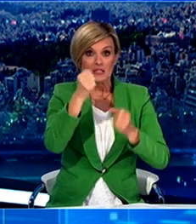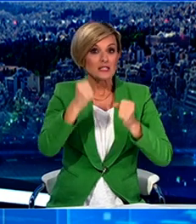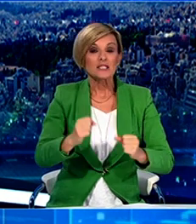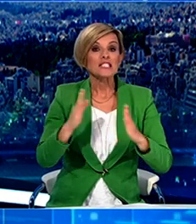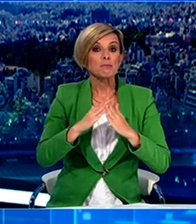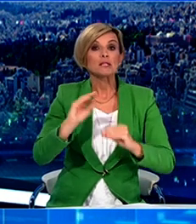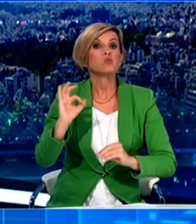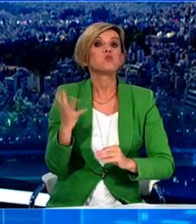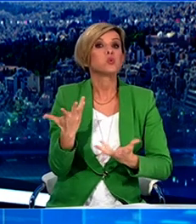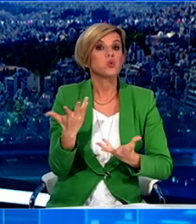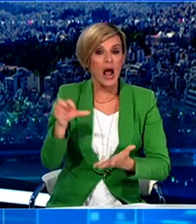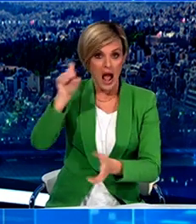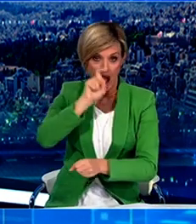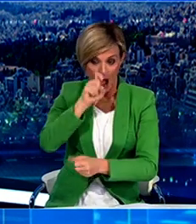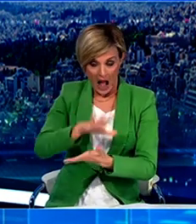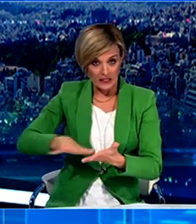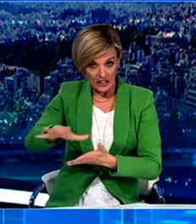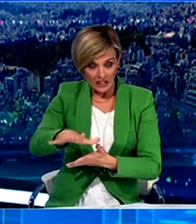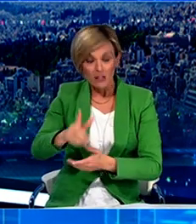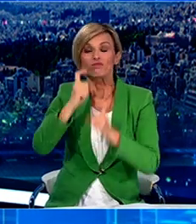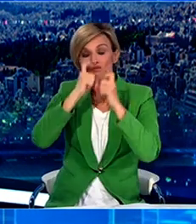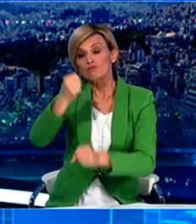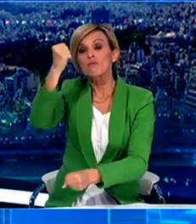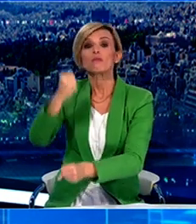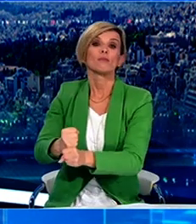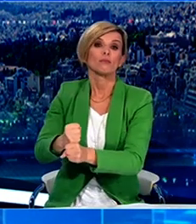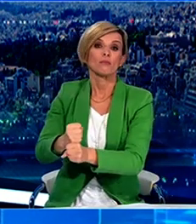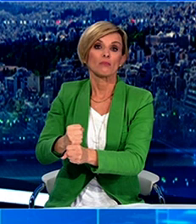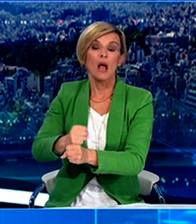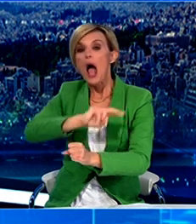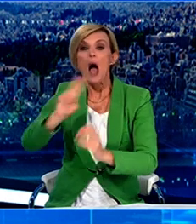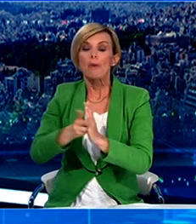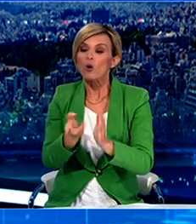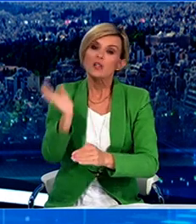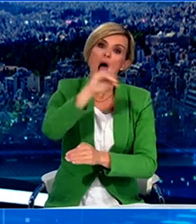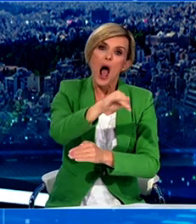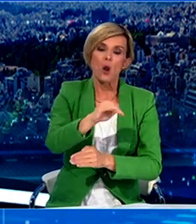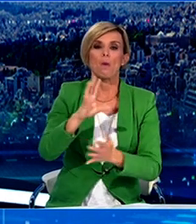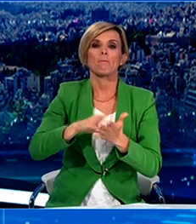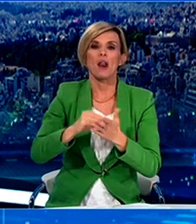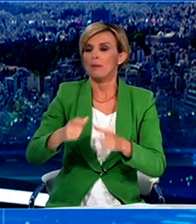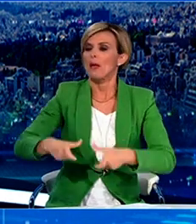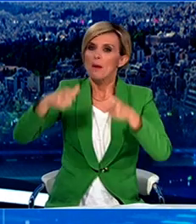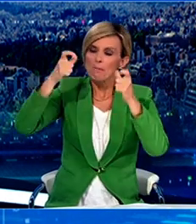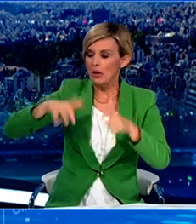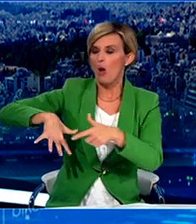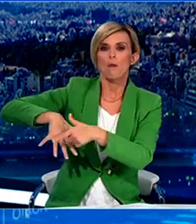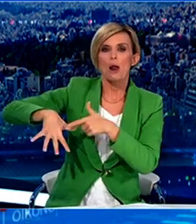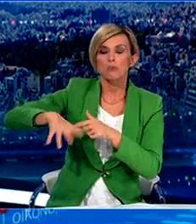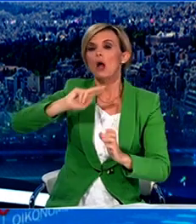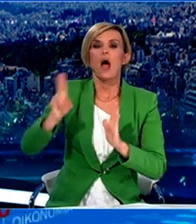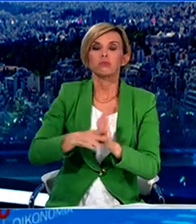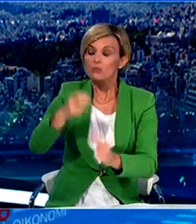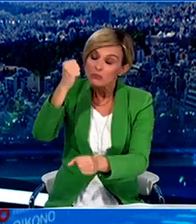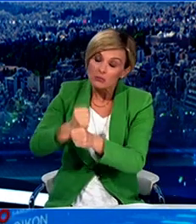επιστροφή στον τόπο μόνιμης κατοικίας, να θυμίσουμε ότι απαιτείται αντίγραφο της δήλωσης φορολογίας ε1 ή βεβαίως η κατοικίας ειδικής